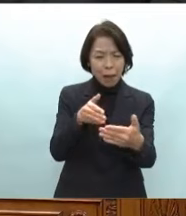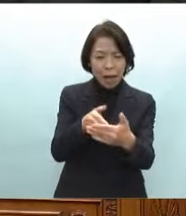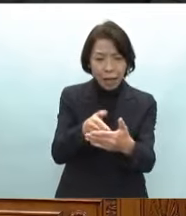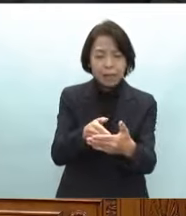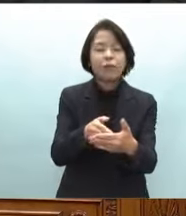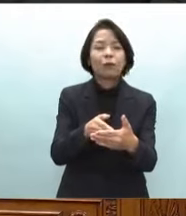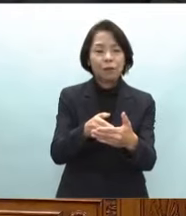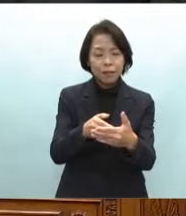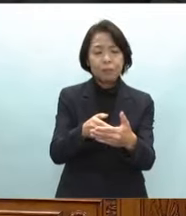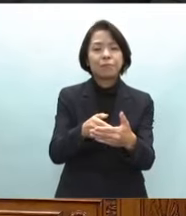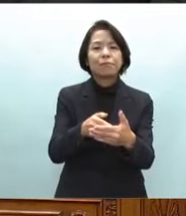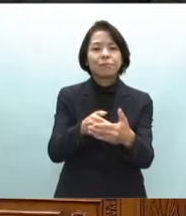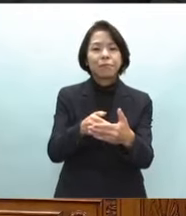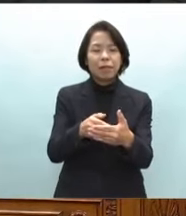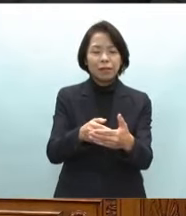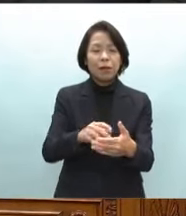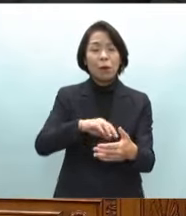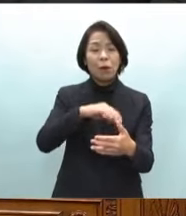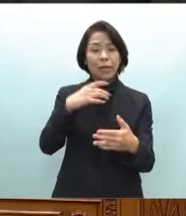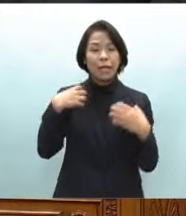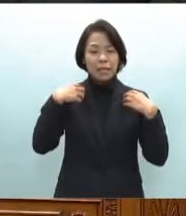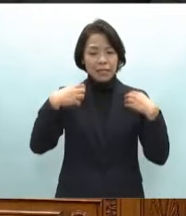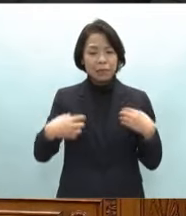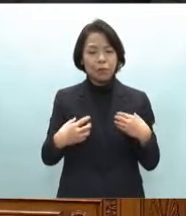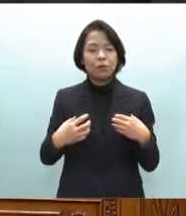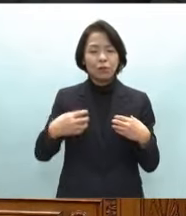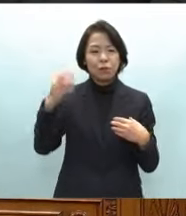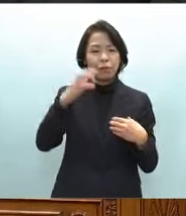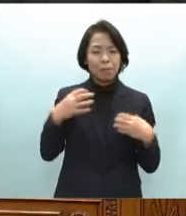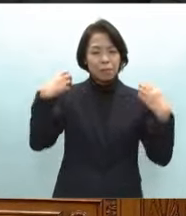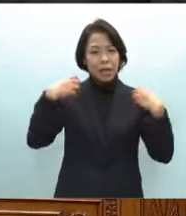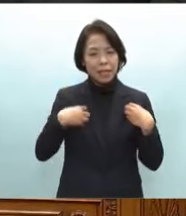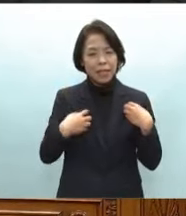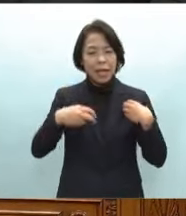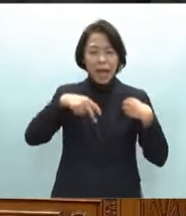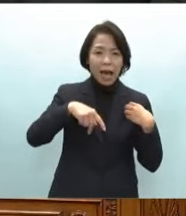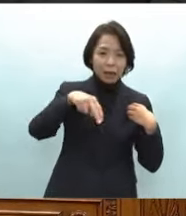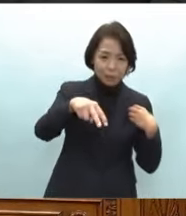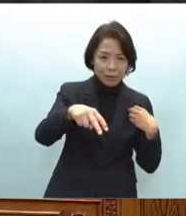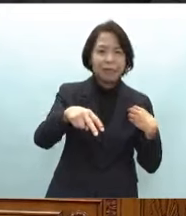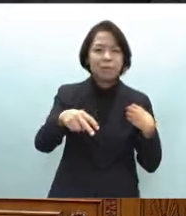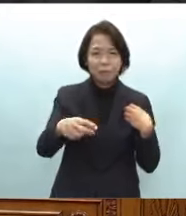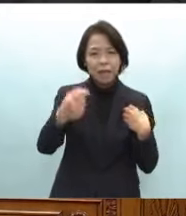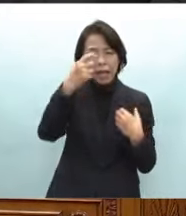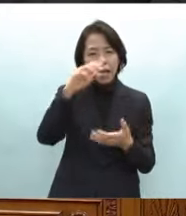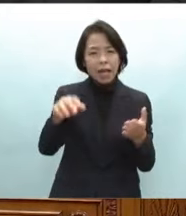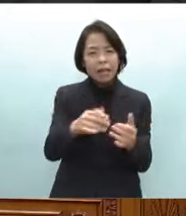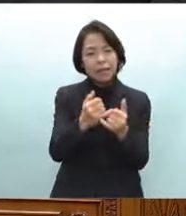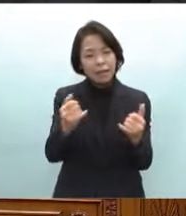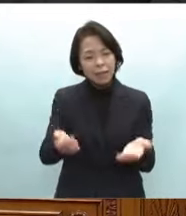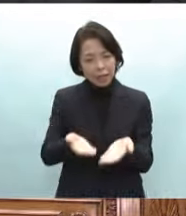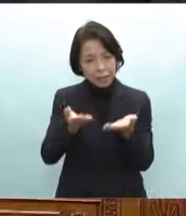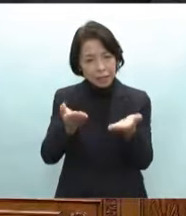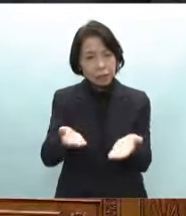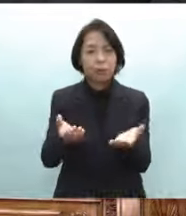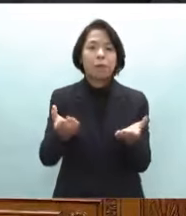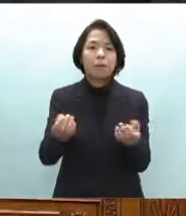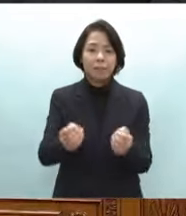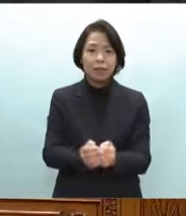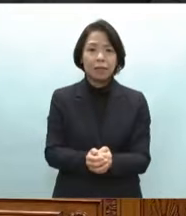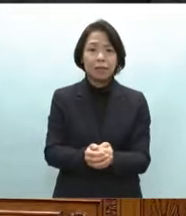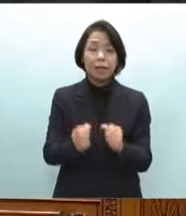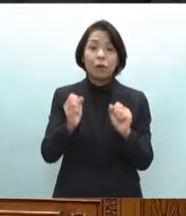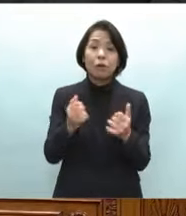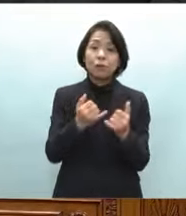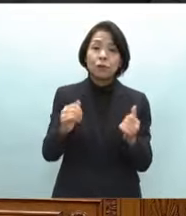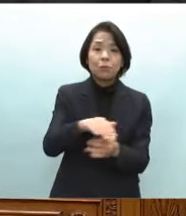物資を詰め込んだ大きな荷物を背負いながら歩いて被災者に届けていただきました住民の方